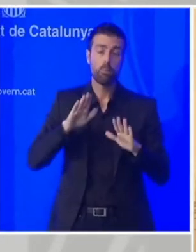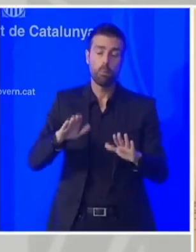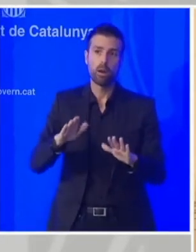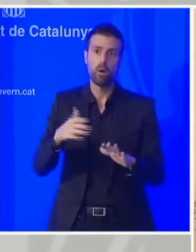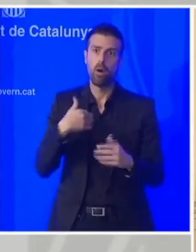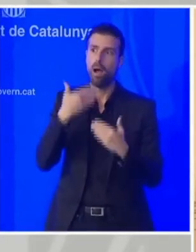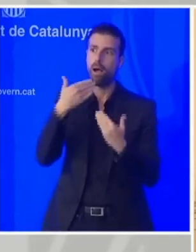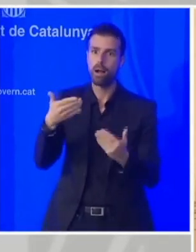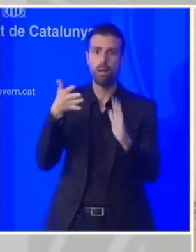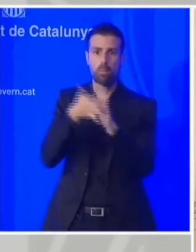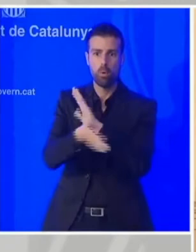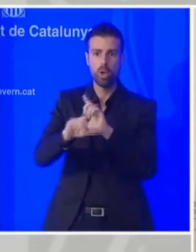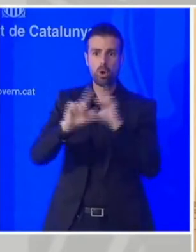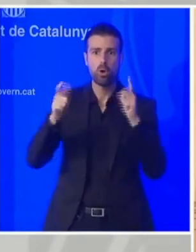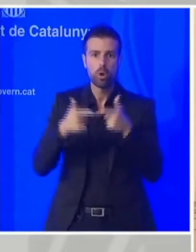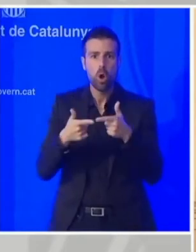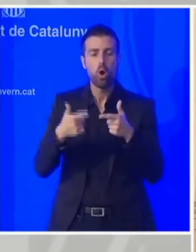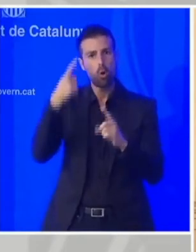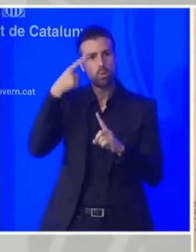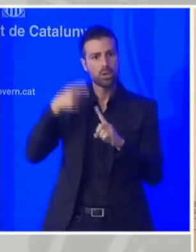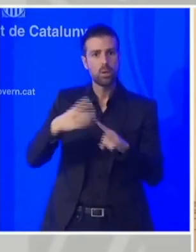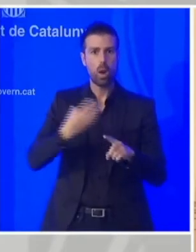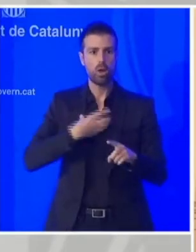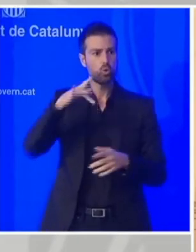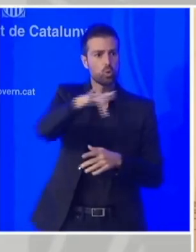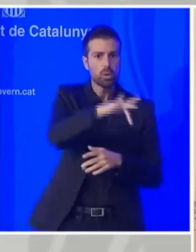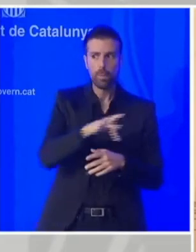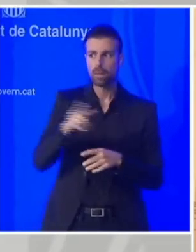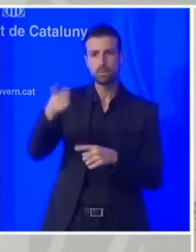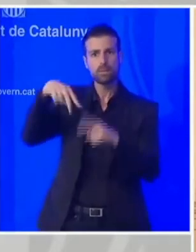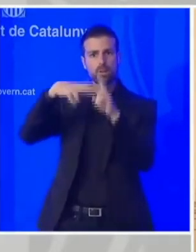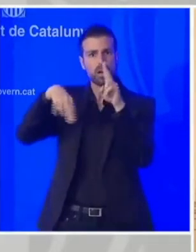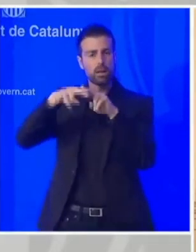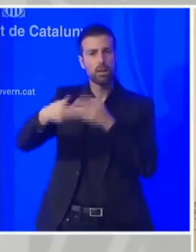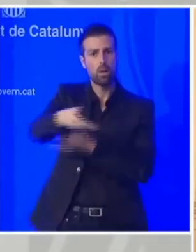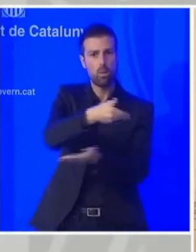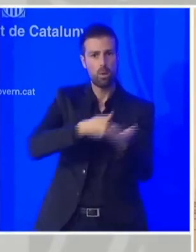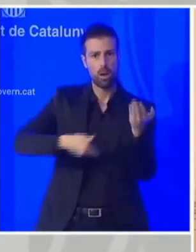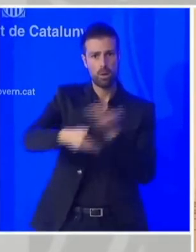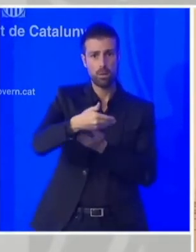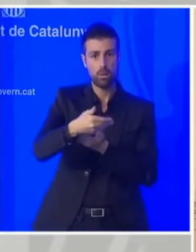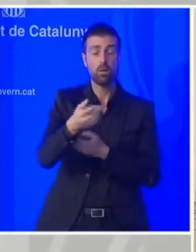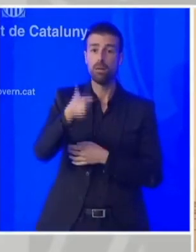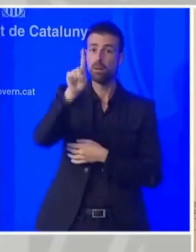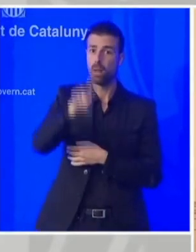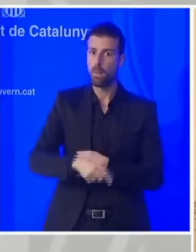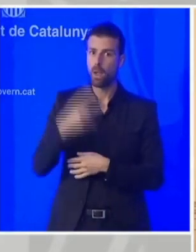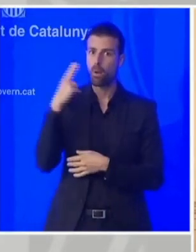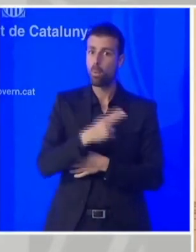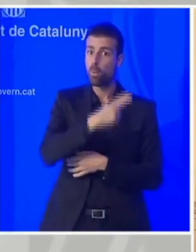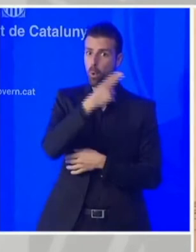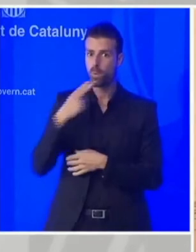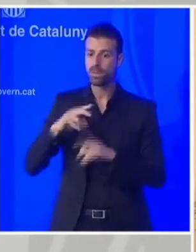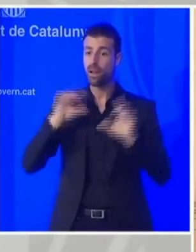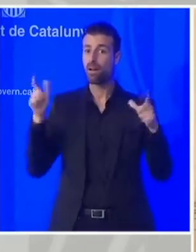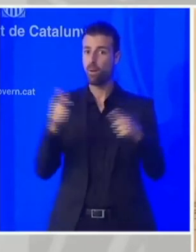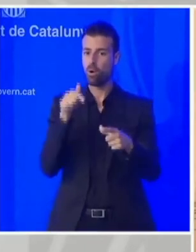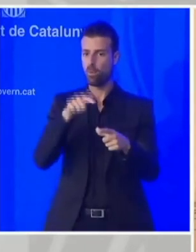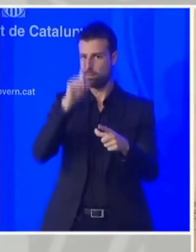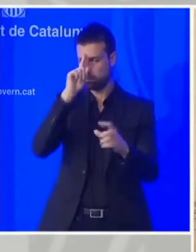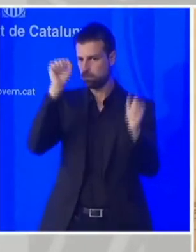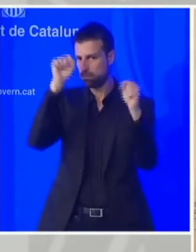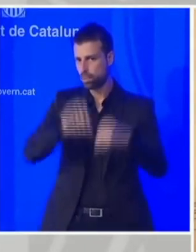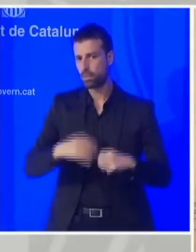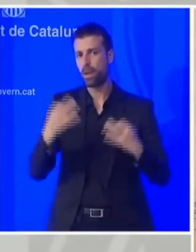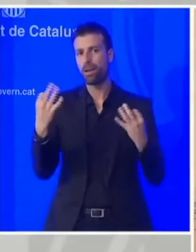de col·laboració amb els ajuntaments, amb els entres locals, i també el compromís de la pròpia reunió, que més